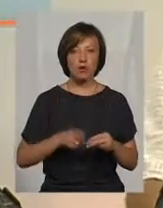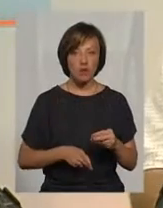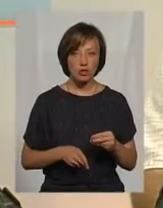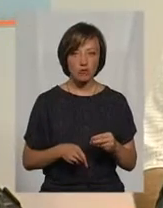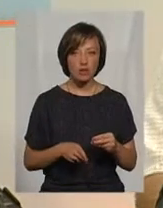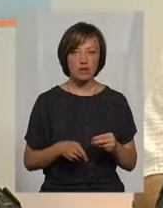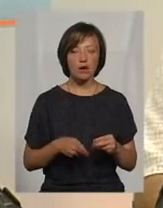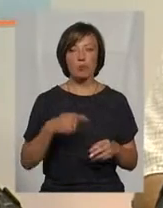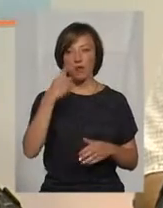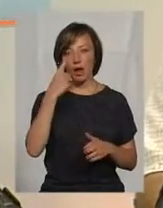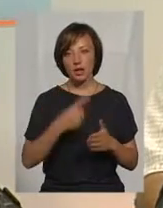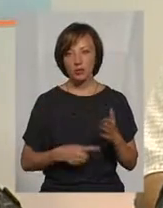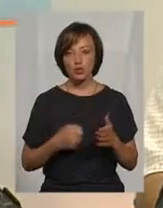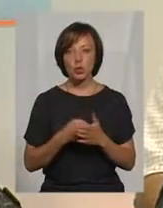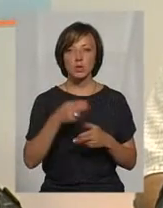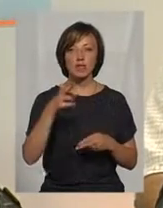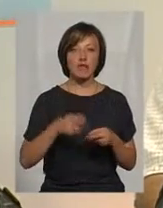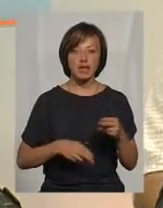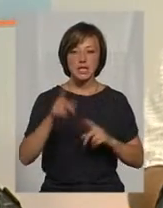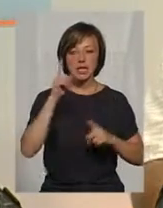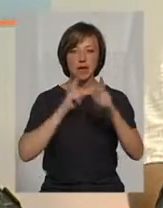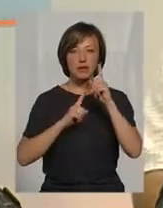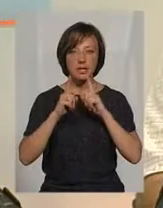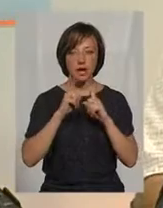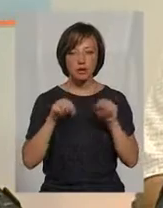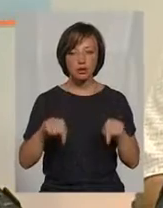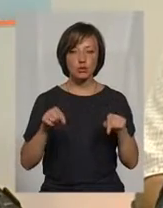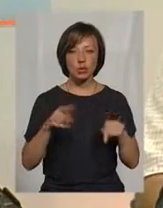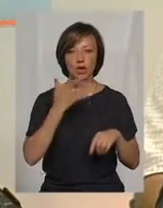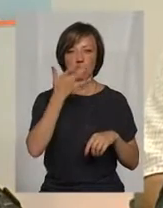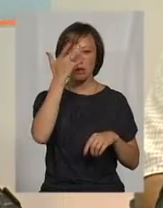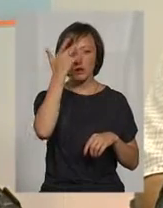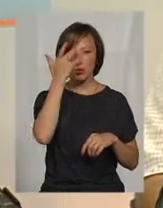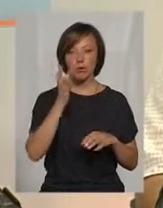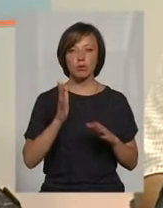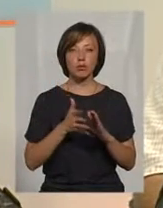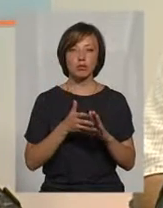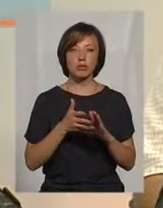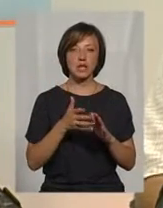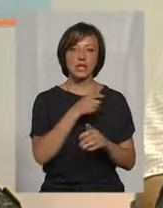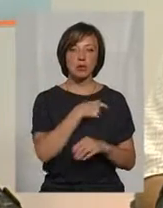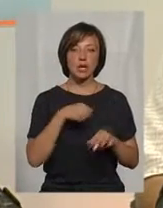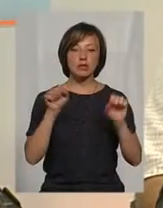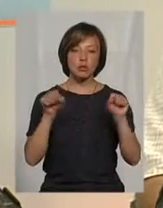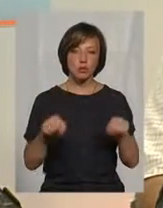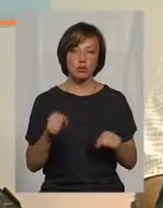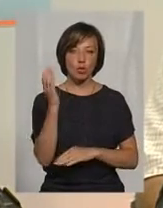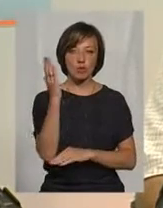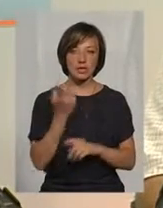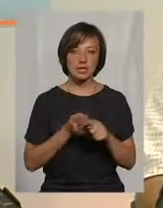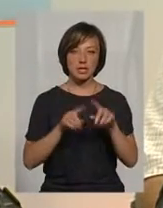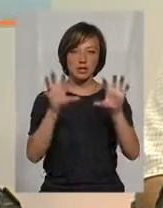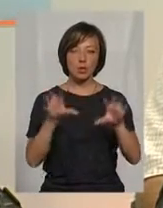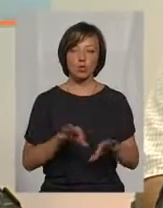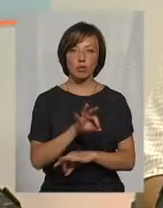ну, маємо надії, до завершення сесії цієї літні депутати спроможуться все-таки поголосувати за цей